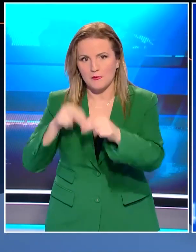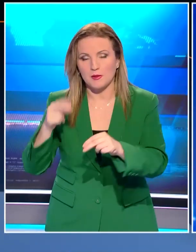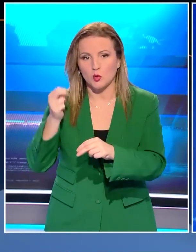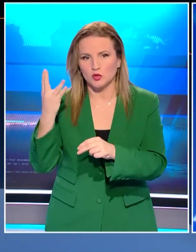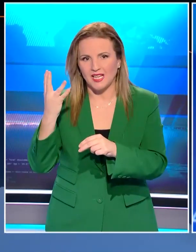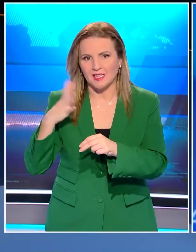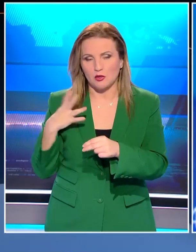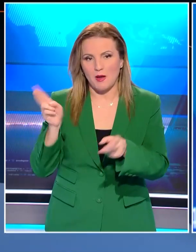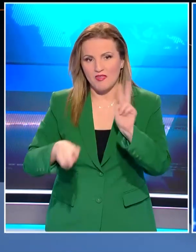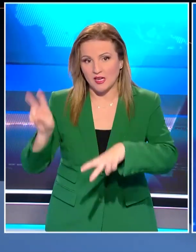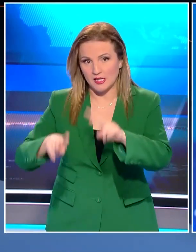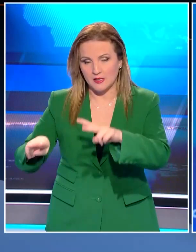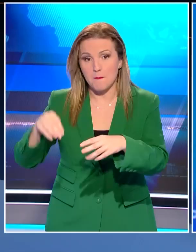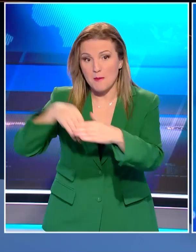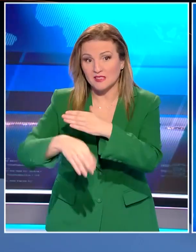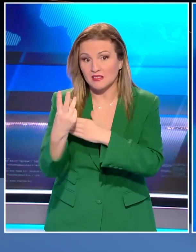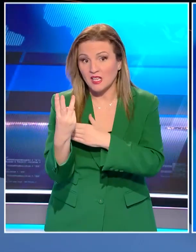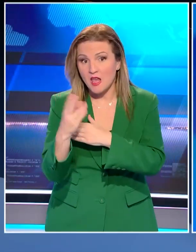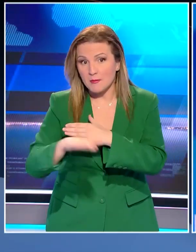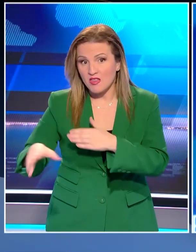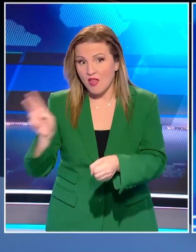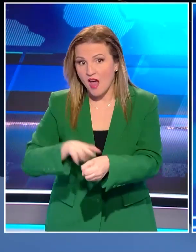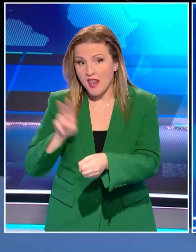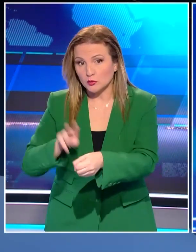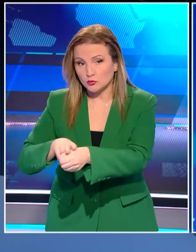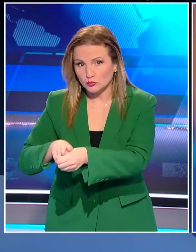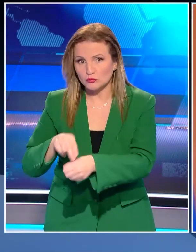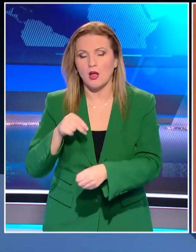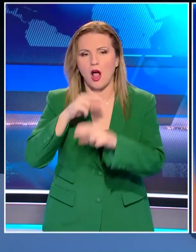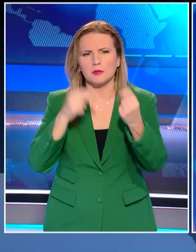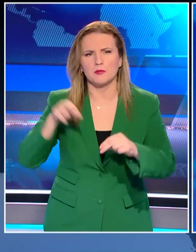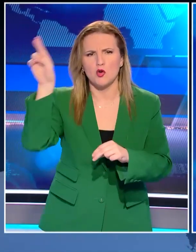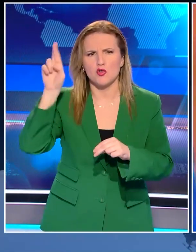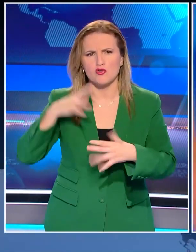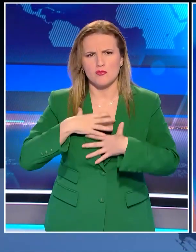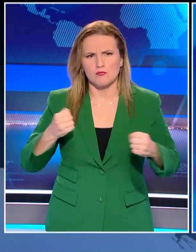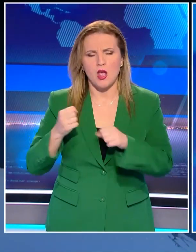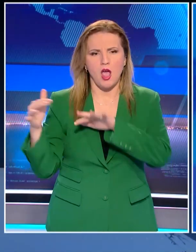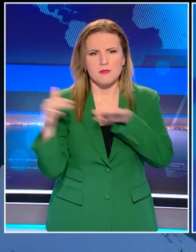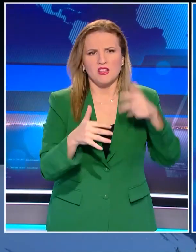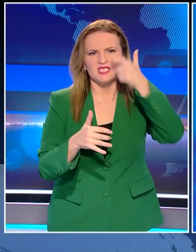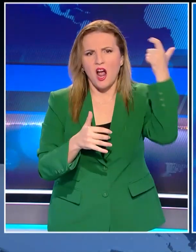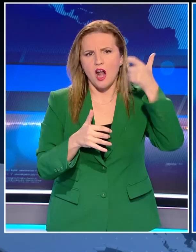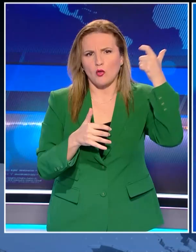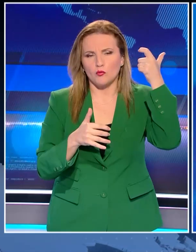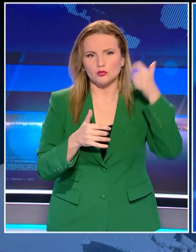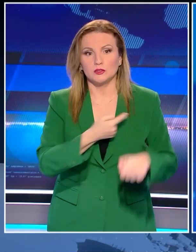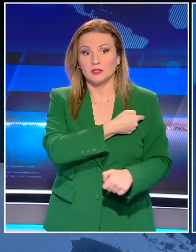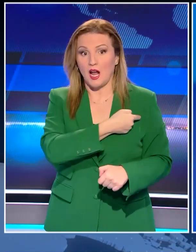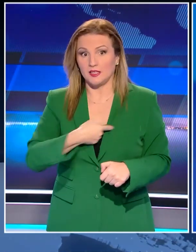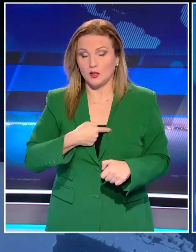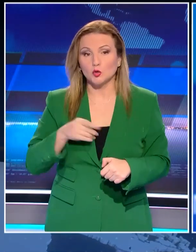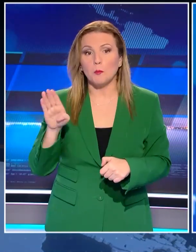νεκρούς, μεταξύ των οποίων και τρία παιδιά, προκάλεσε την απάντηση της Ρωσίας που έπληξε το Χάρκοβο. Νωρίτερα, ο κυβερνήτης της